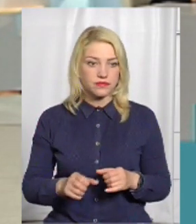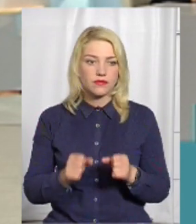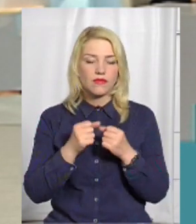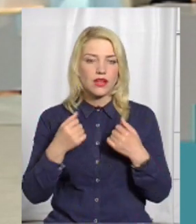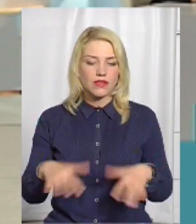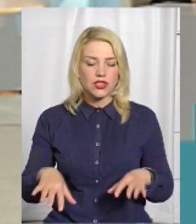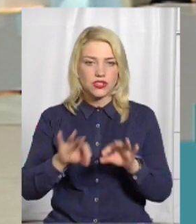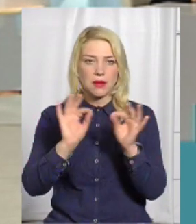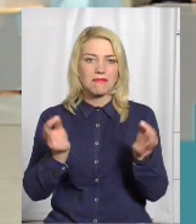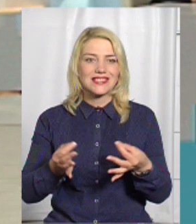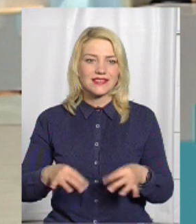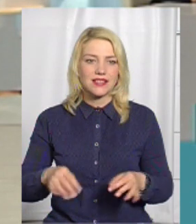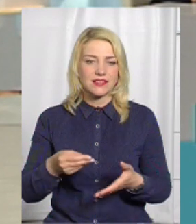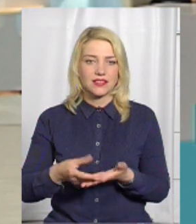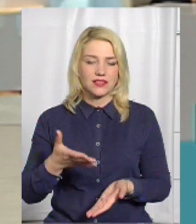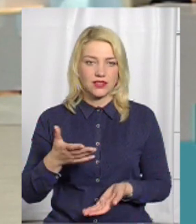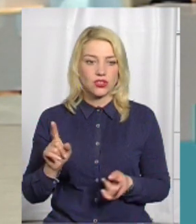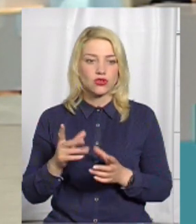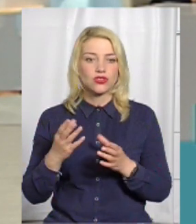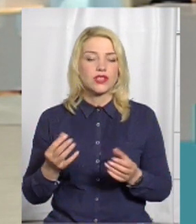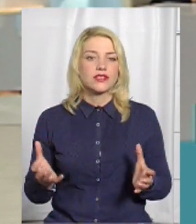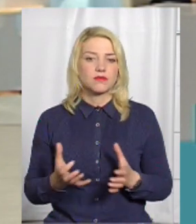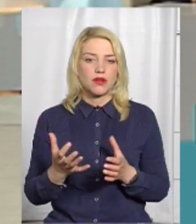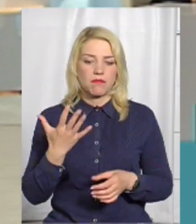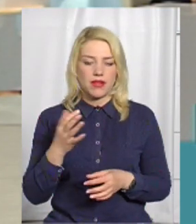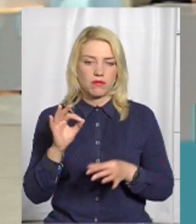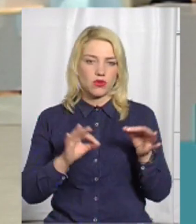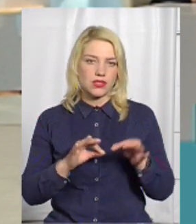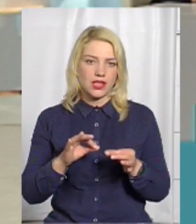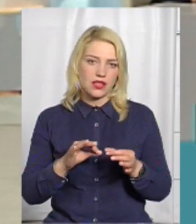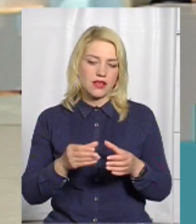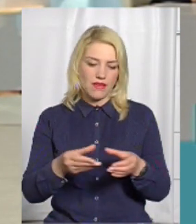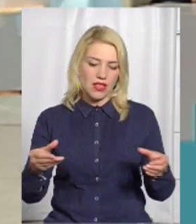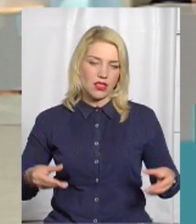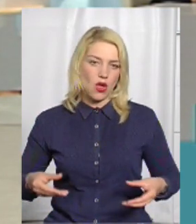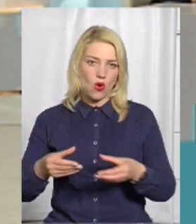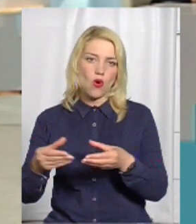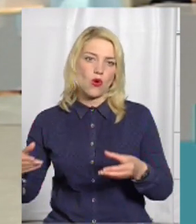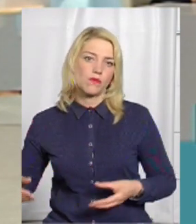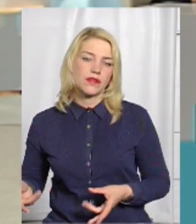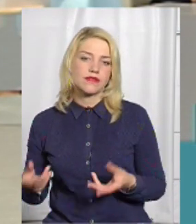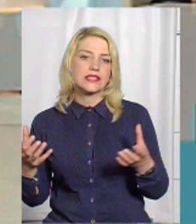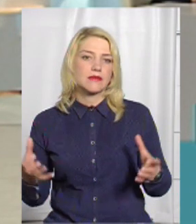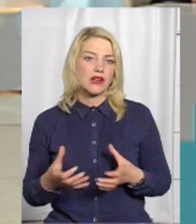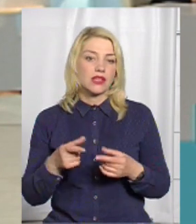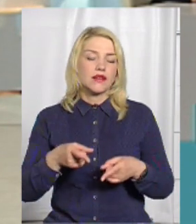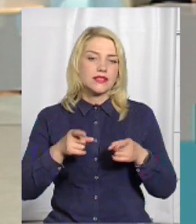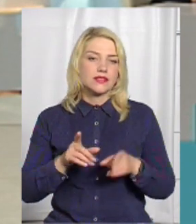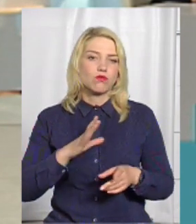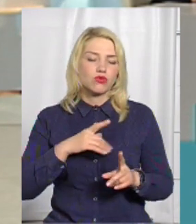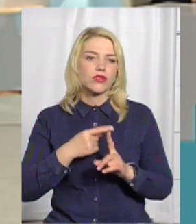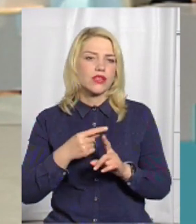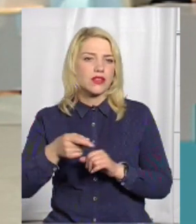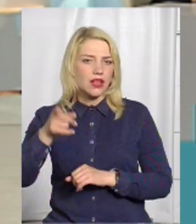втрачена мистецька цінність. Що ще збереглося? 5% надгробків збереглося. Там дійсно було кладовище